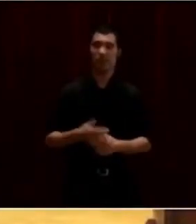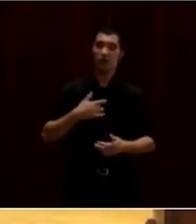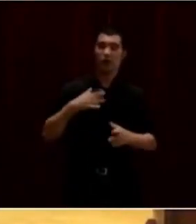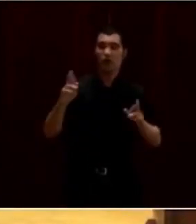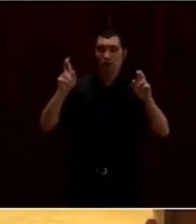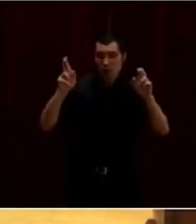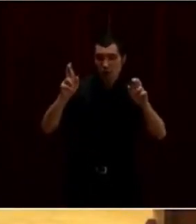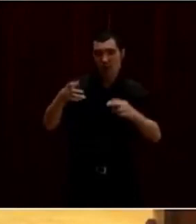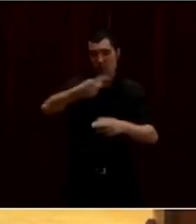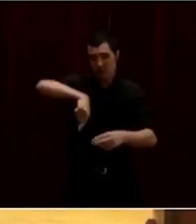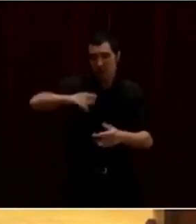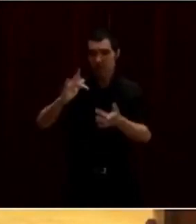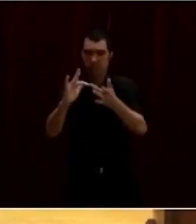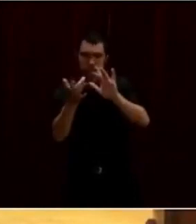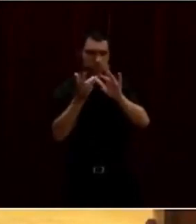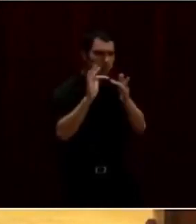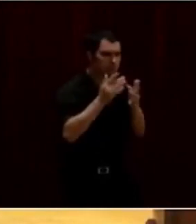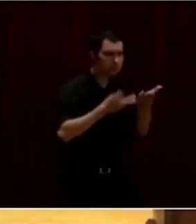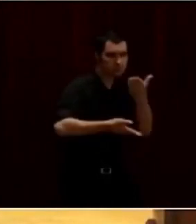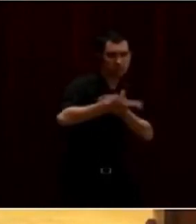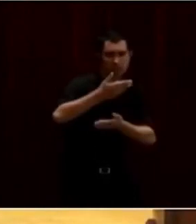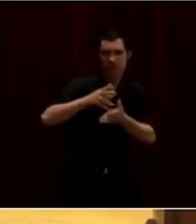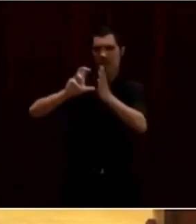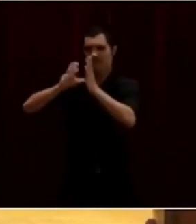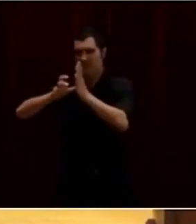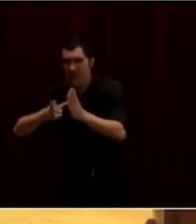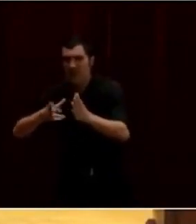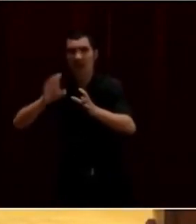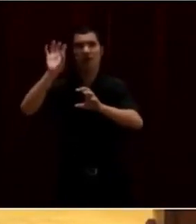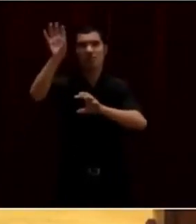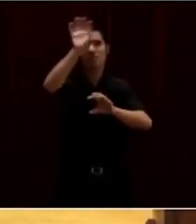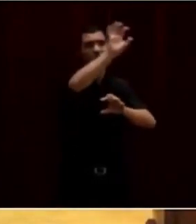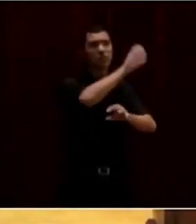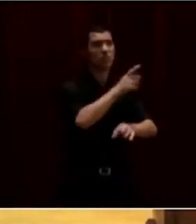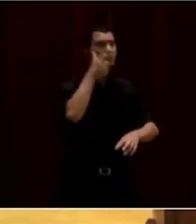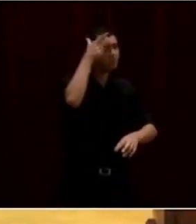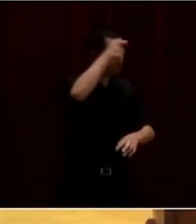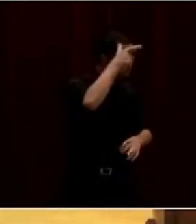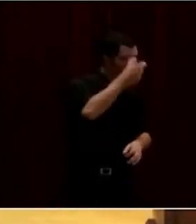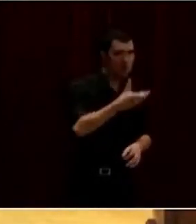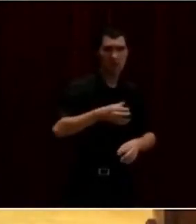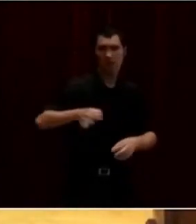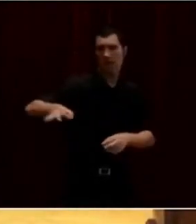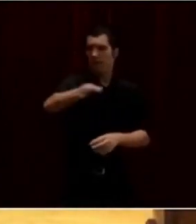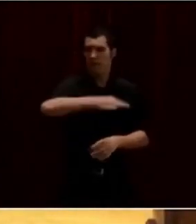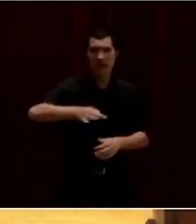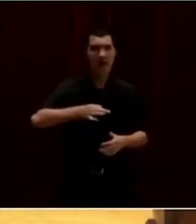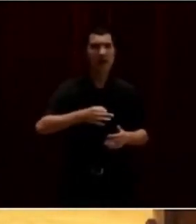i que arribin a Bamport i que Ferreries i tot el rest de les pobles de les dies balears rebin aquesta ajuda que necessiten. Gràcies.